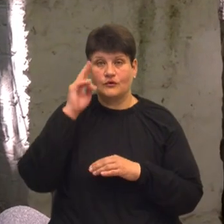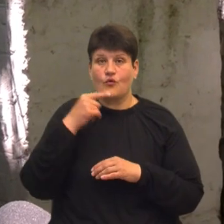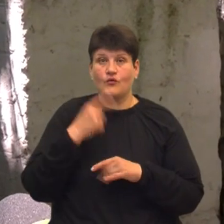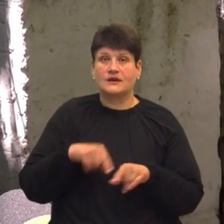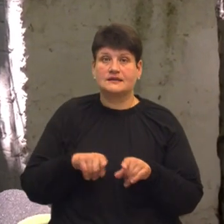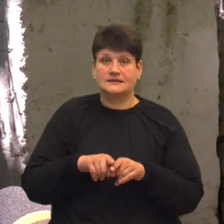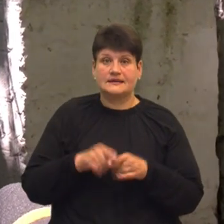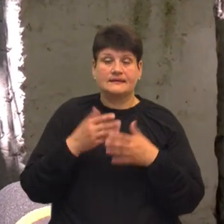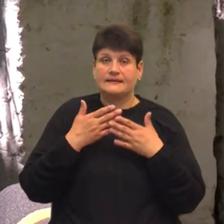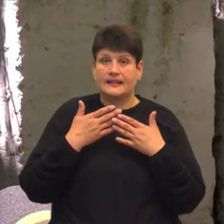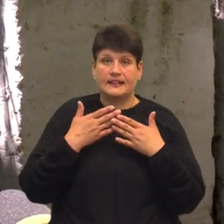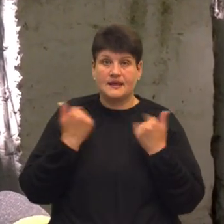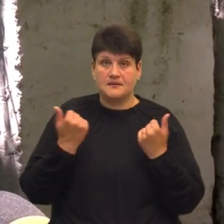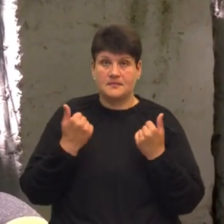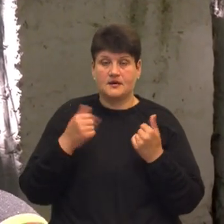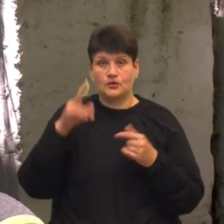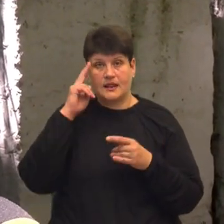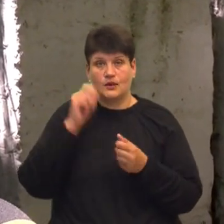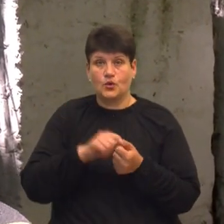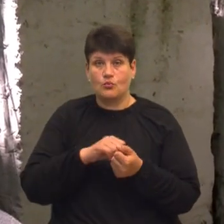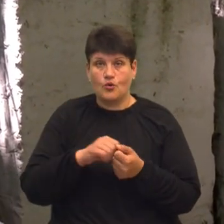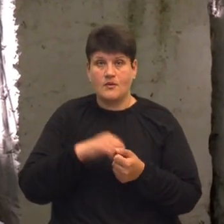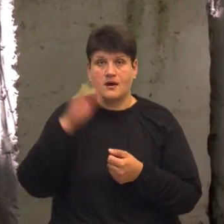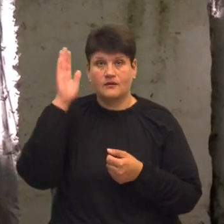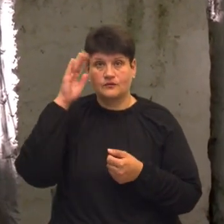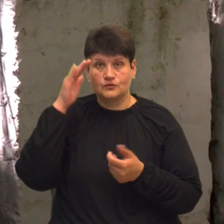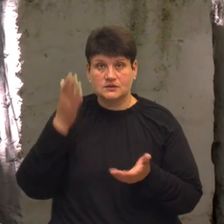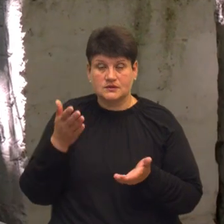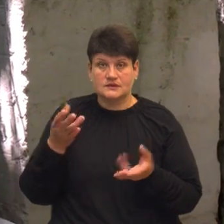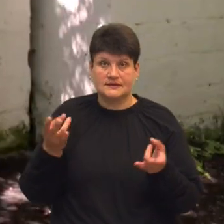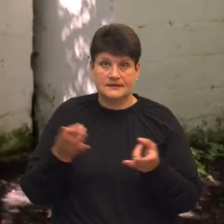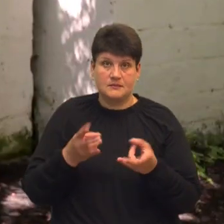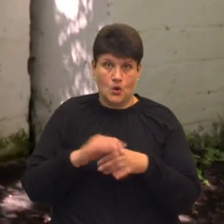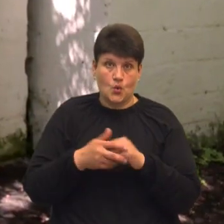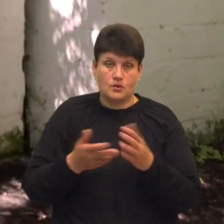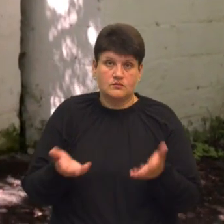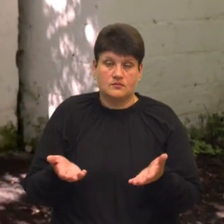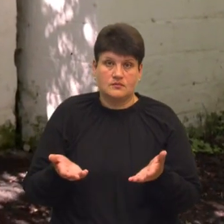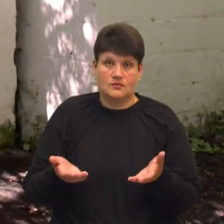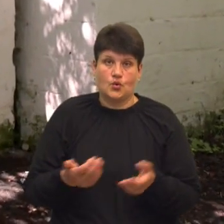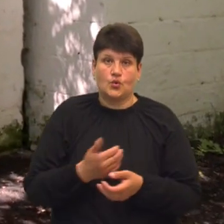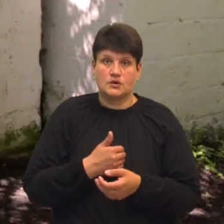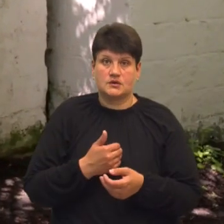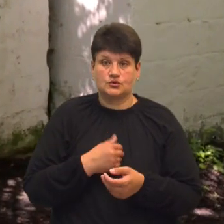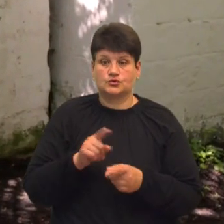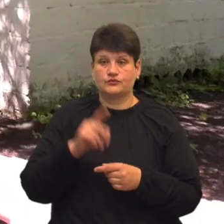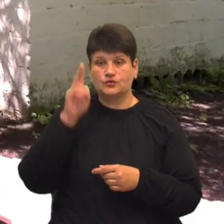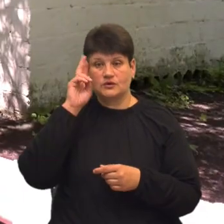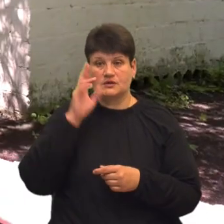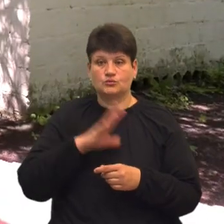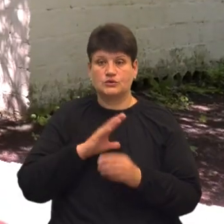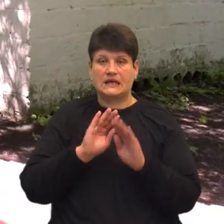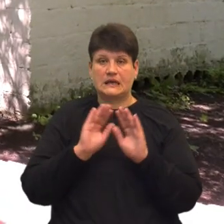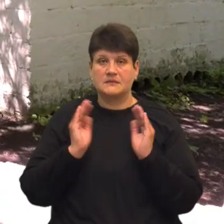Нема ні туалетної бумаги, ні води, ну треба ж хоча б руки вимити. Хотілося, в туалеті були кабінки.